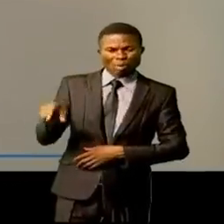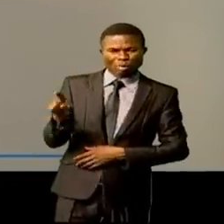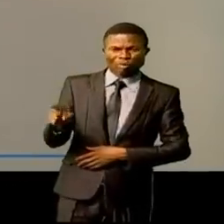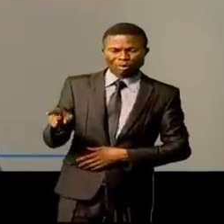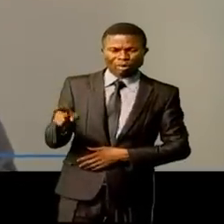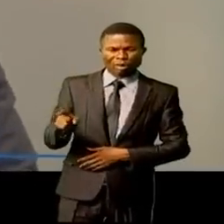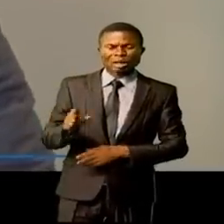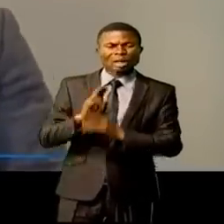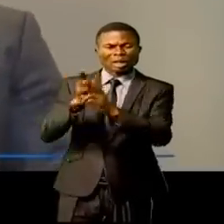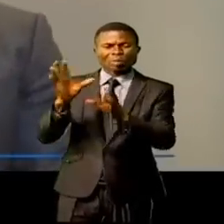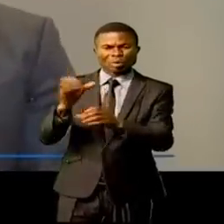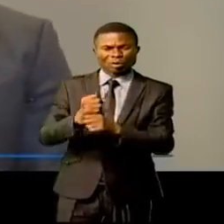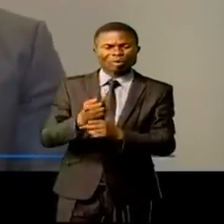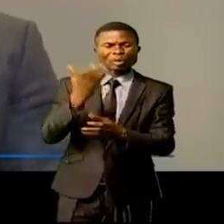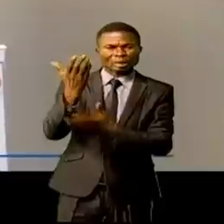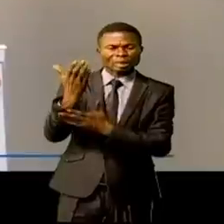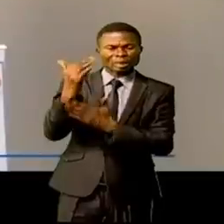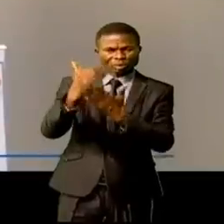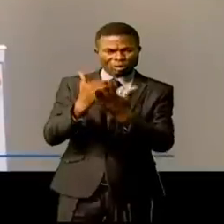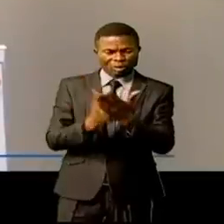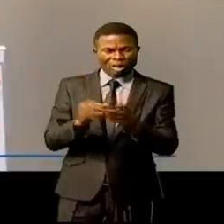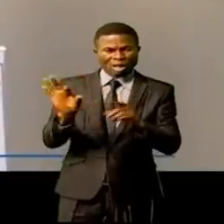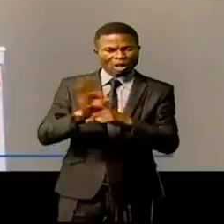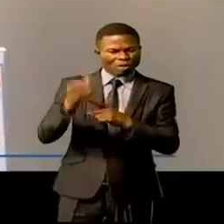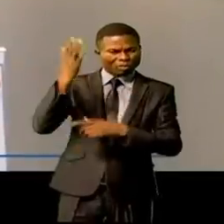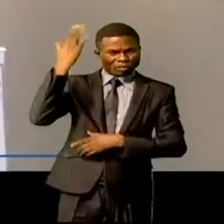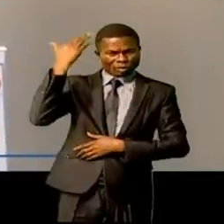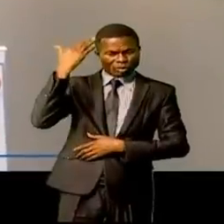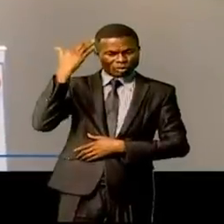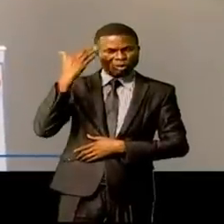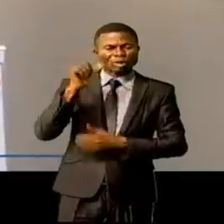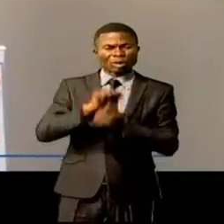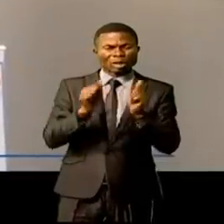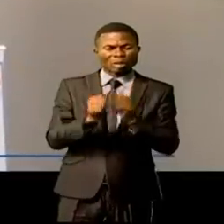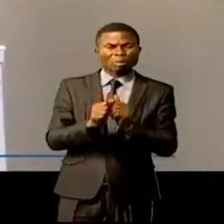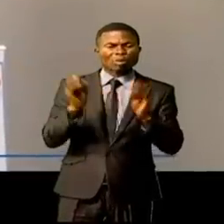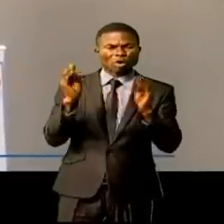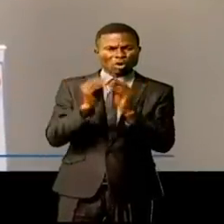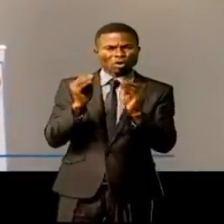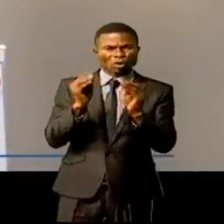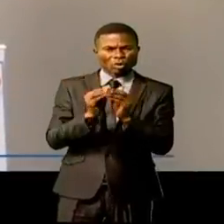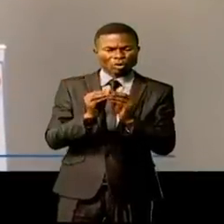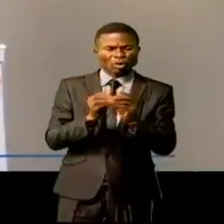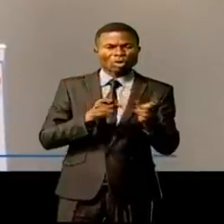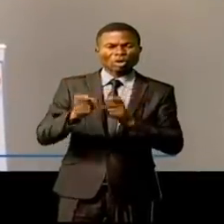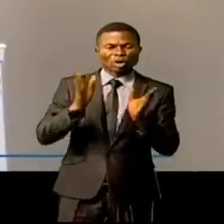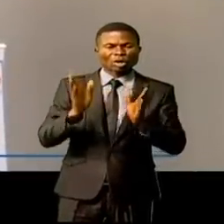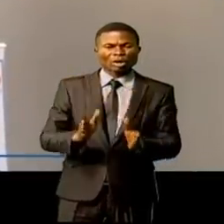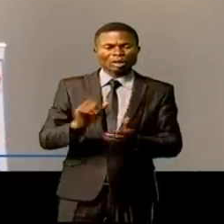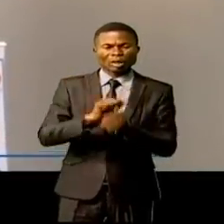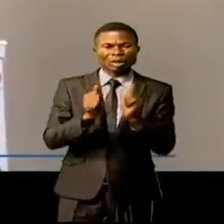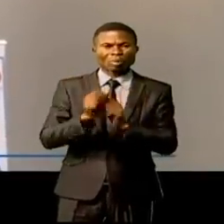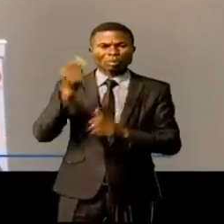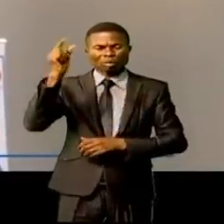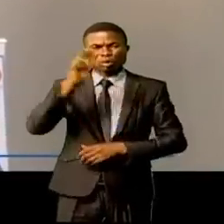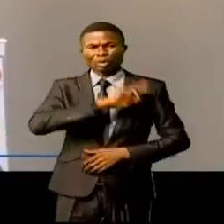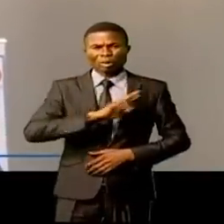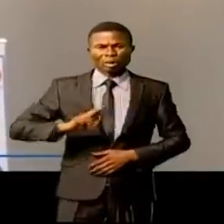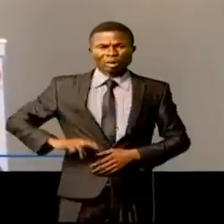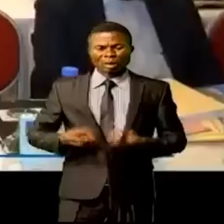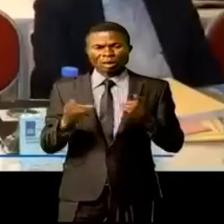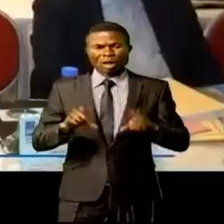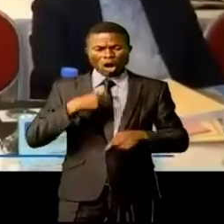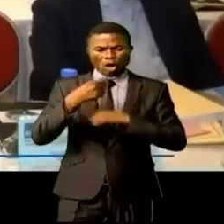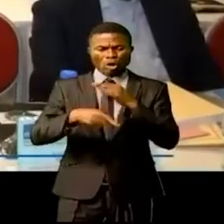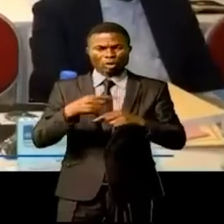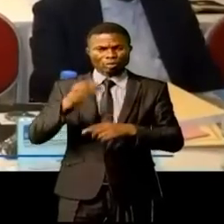restitution des recommandations de ces tables rondes fait l'objet de la table ronde sur la gouvernance du secteur minier en RDC ouverte